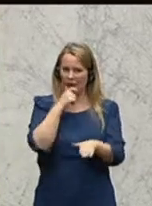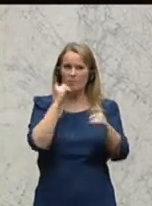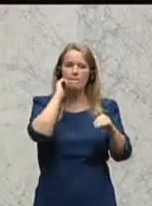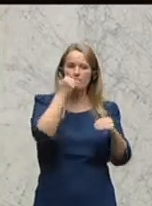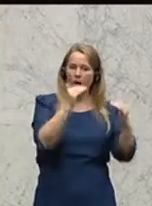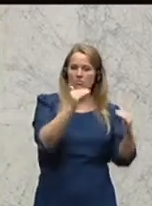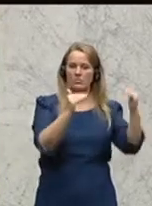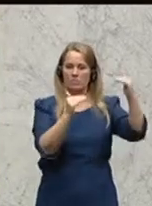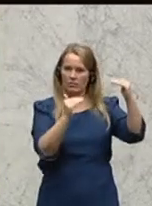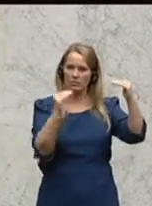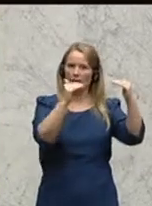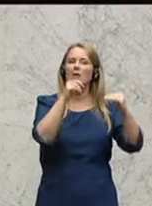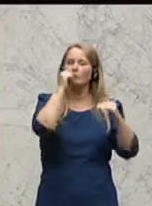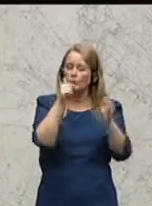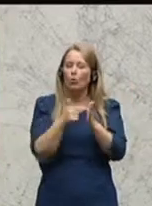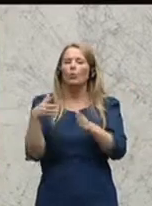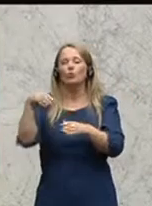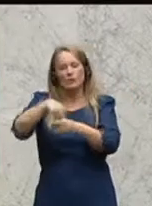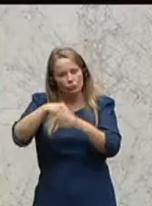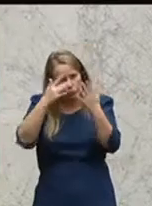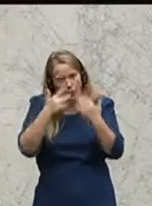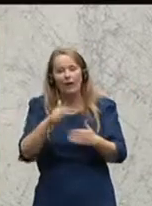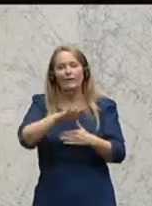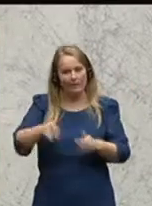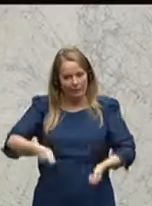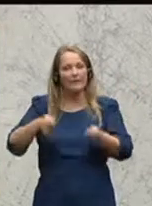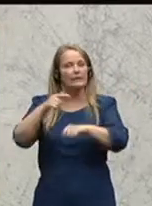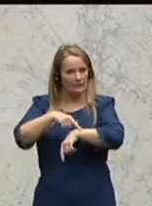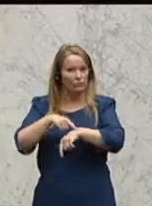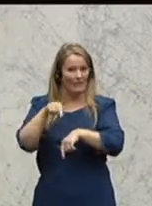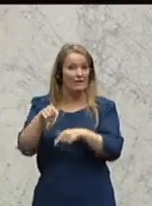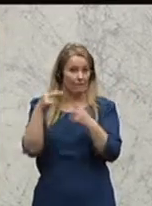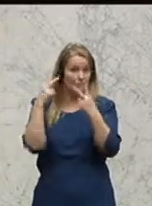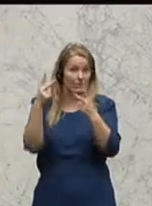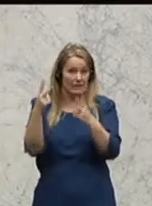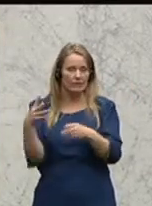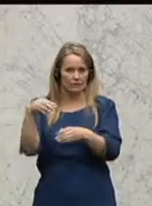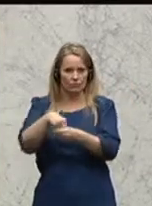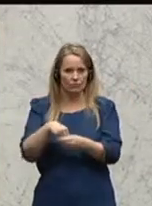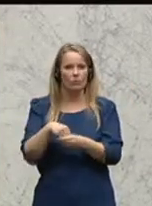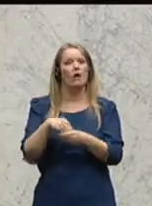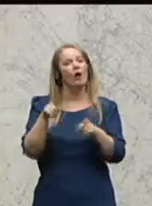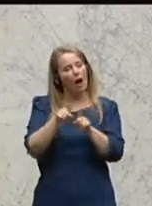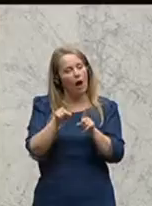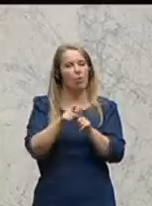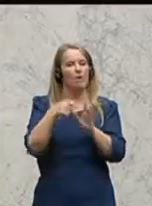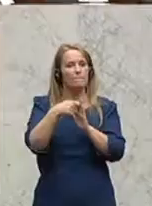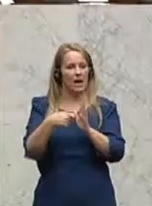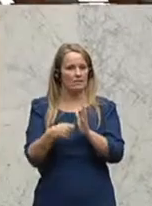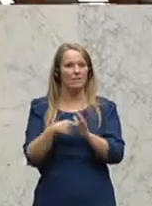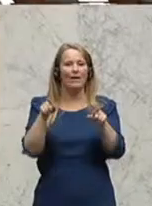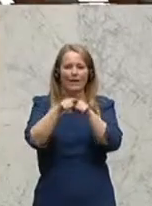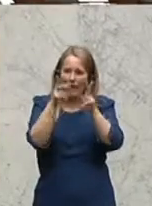Männer bei entsprechender Anrechnung von Kindererziehungszeiten, was, glaube ich, ganz, ganz wichtig ist und auch eine wichtige Maßnahme im Sinne der